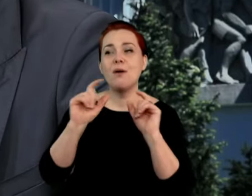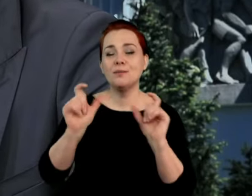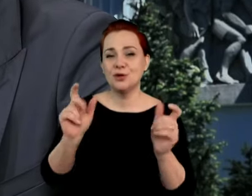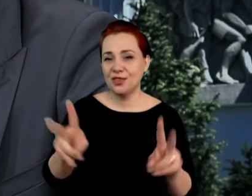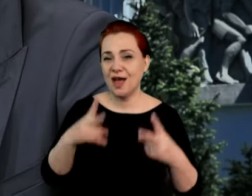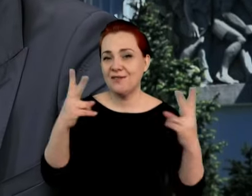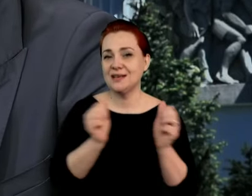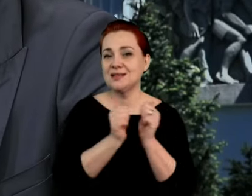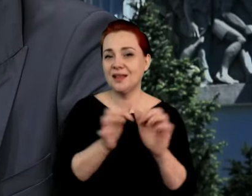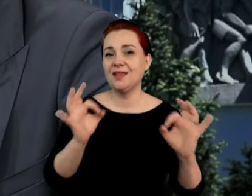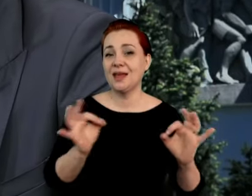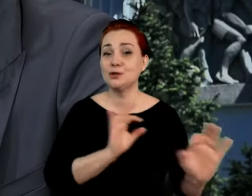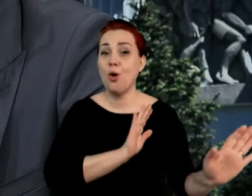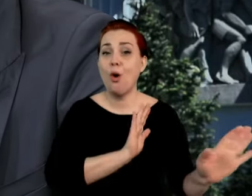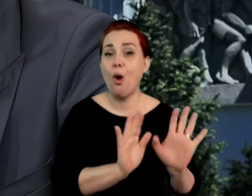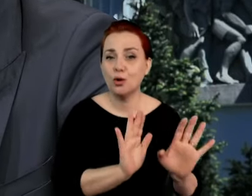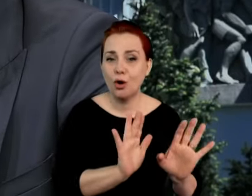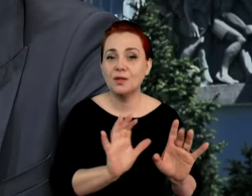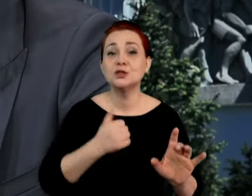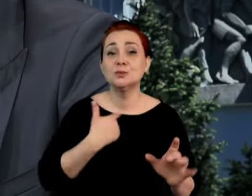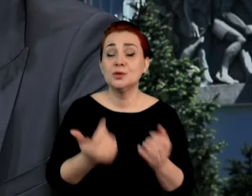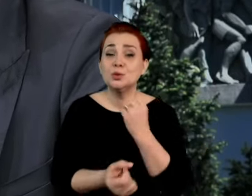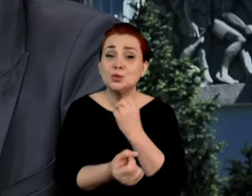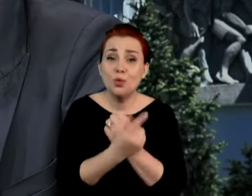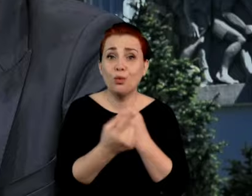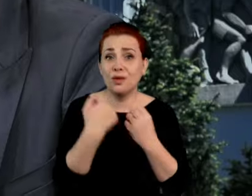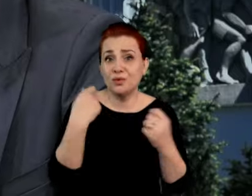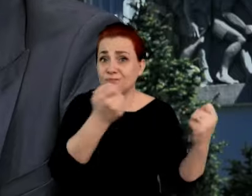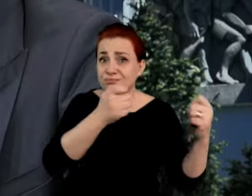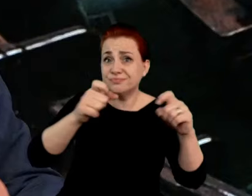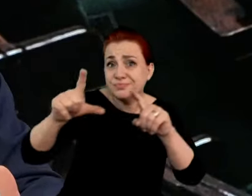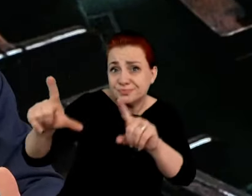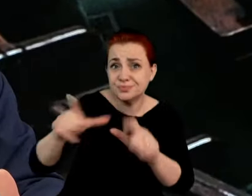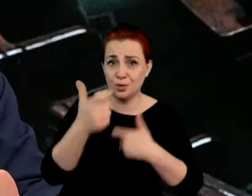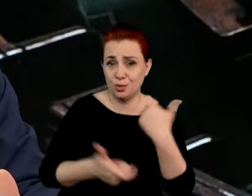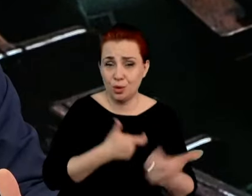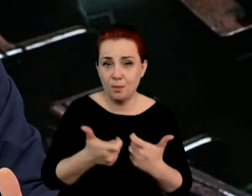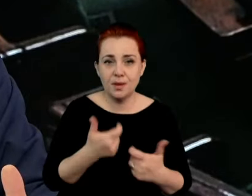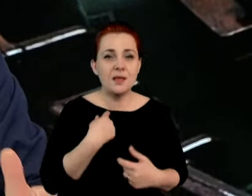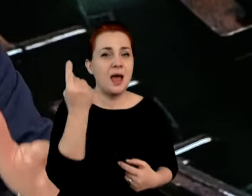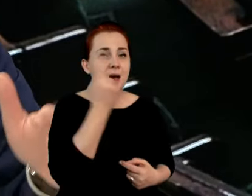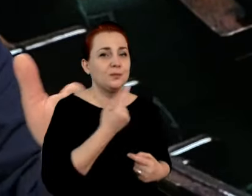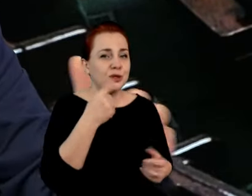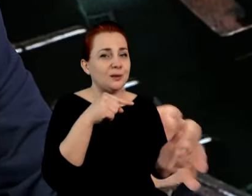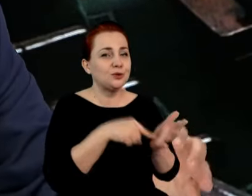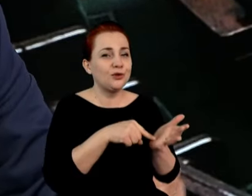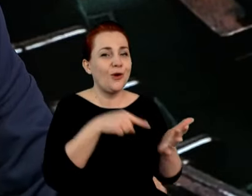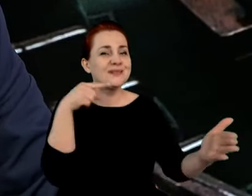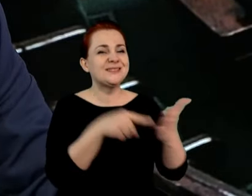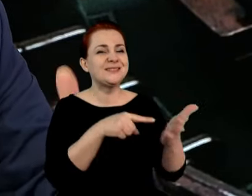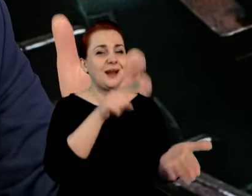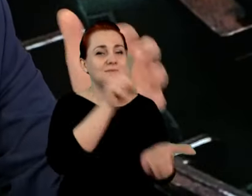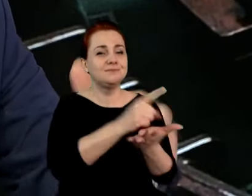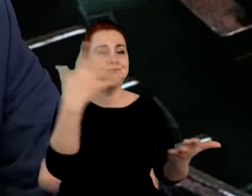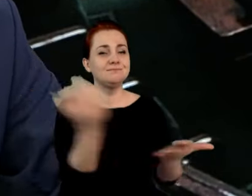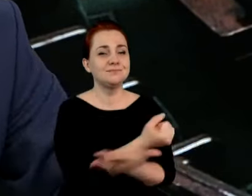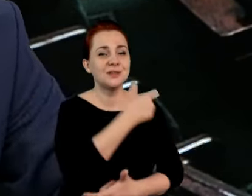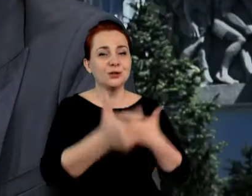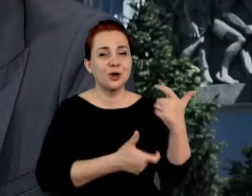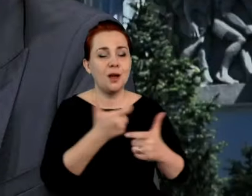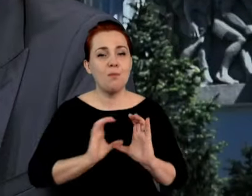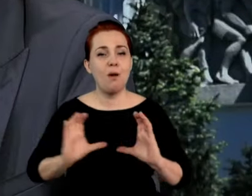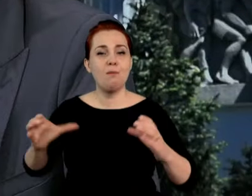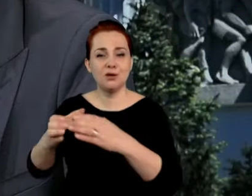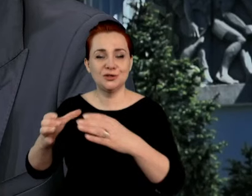chwili jest ochronienie Polaków przed skutkami inflacji. W związku z tym hojnie i bogato... pan powierza wygranie wyborów. Bo wszyscy politycy Zjednoczonej Prawicy... to jest